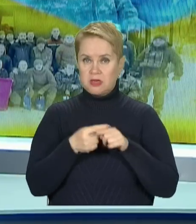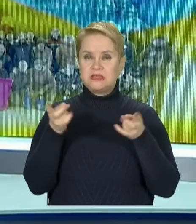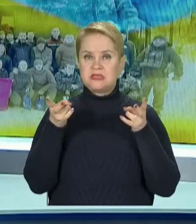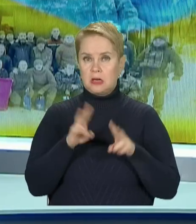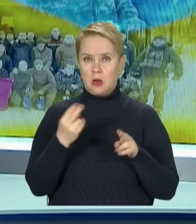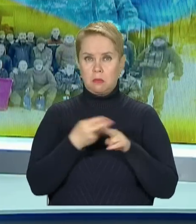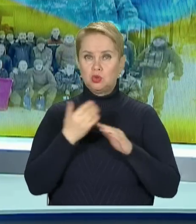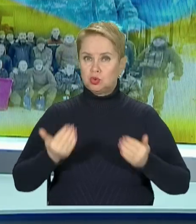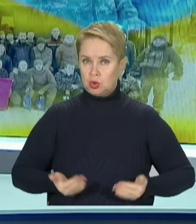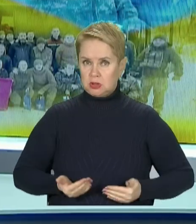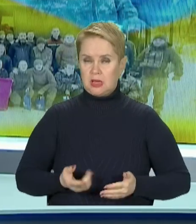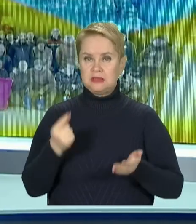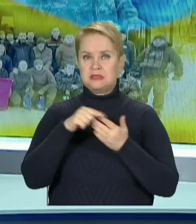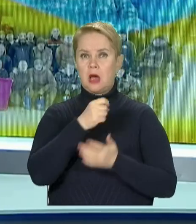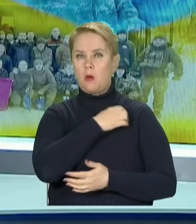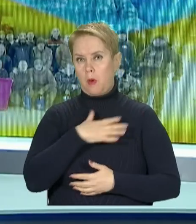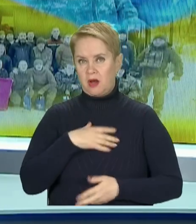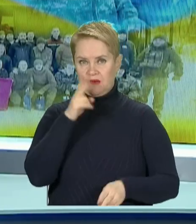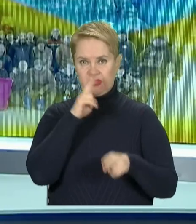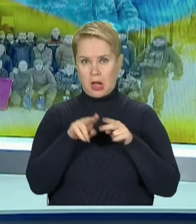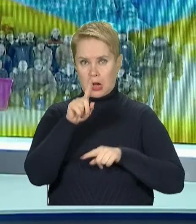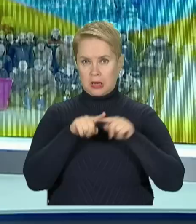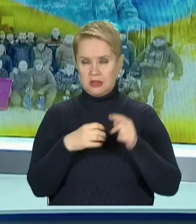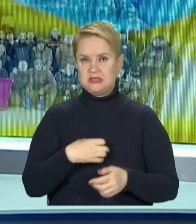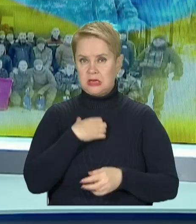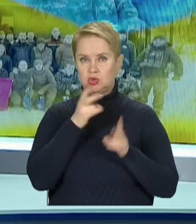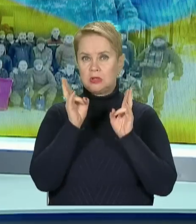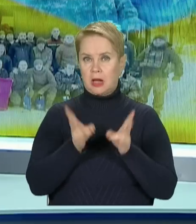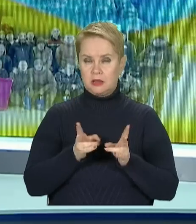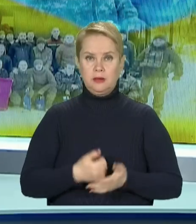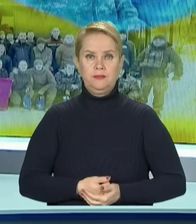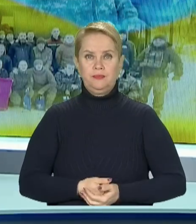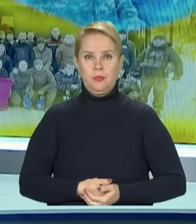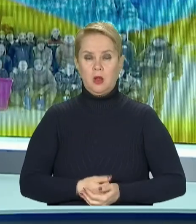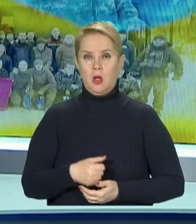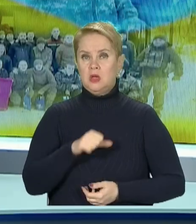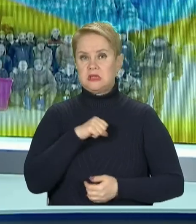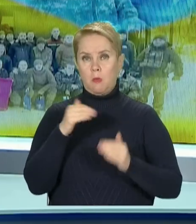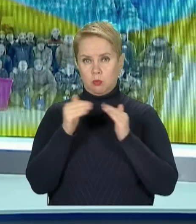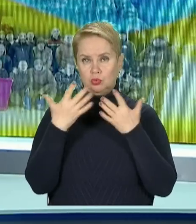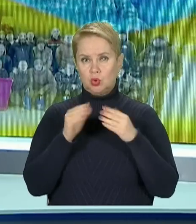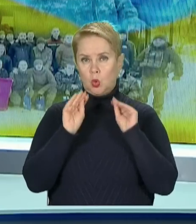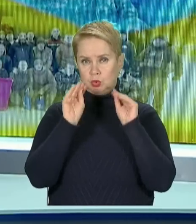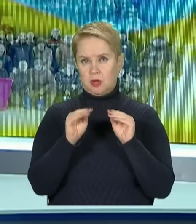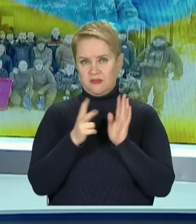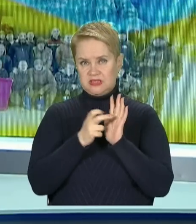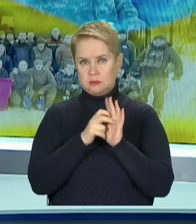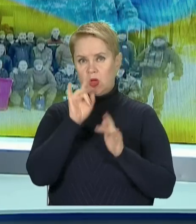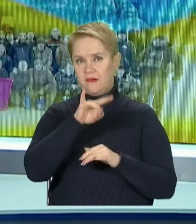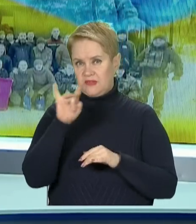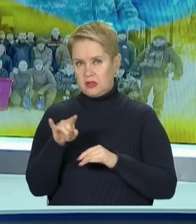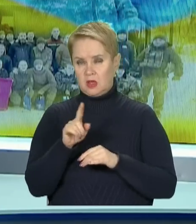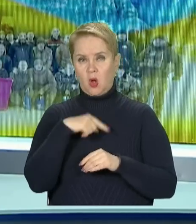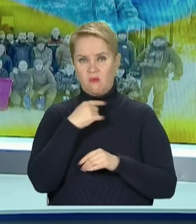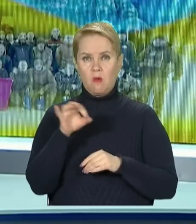залишилися без житла, дістали поранення та втратили рідних у старшній трагедії. У самому будинку вже встановили понад 800 вікон.